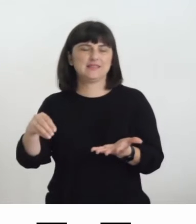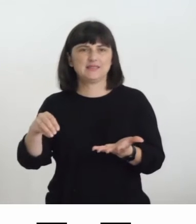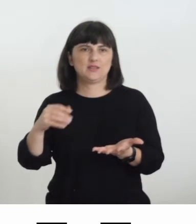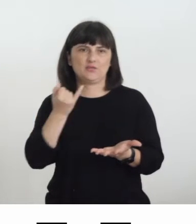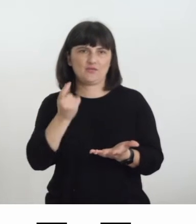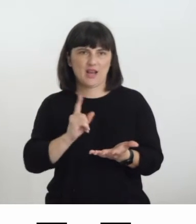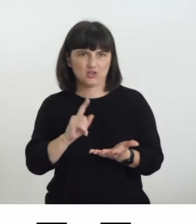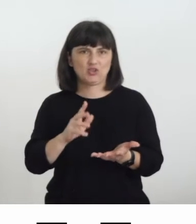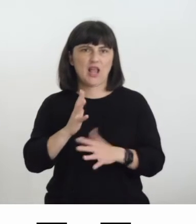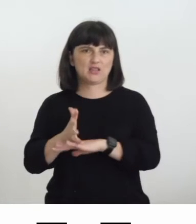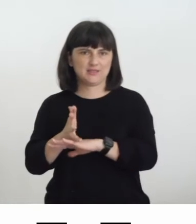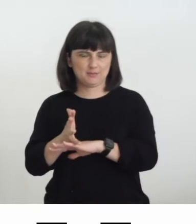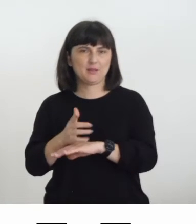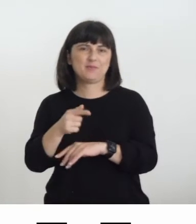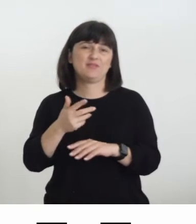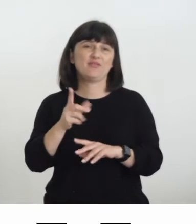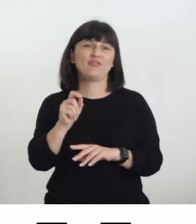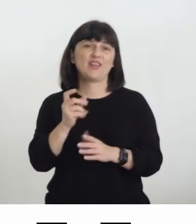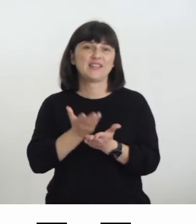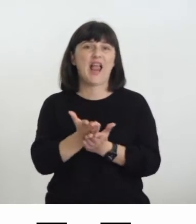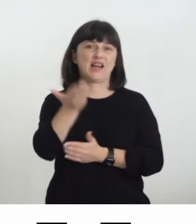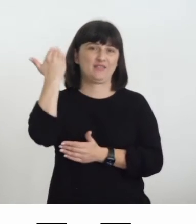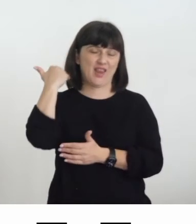cosa di più di vent'anni fa.